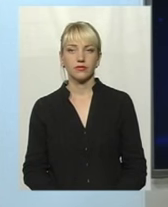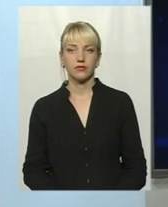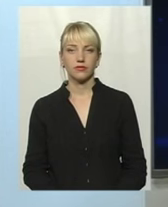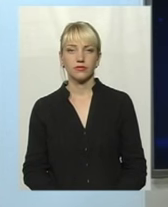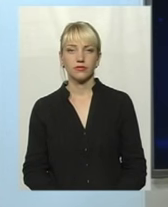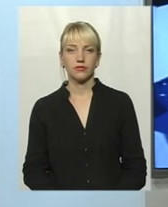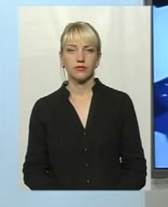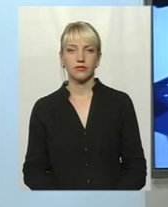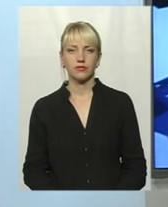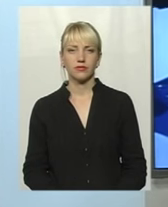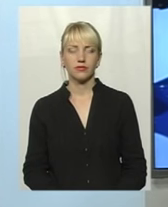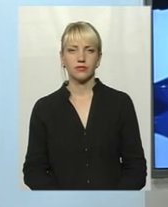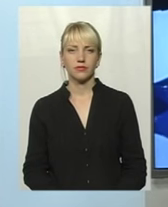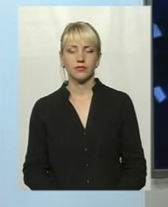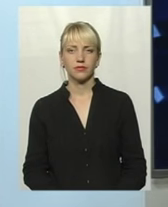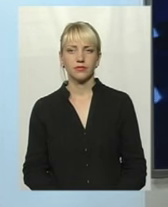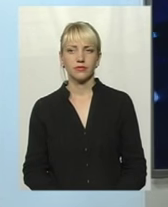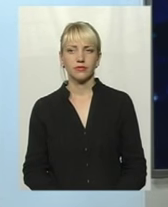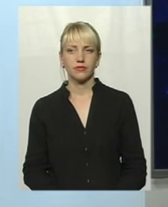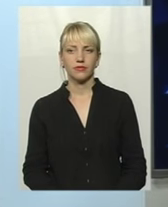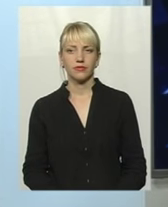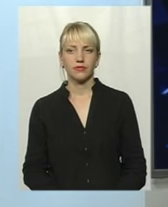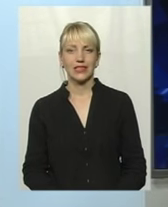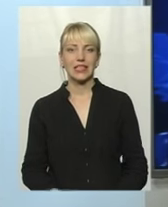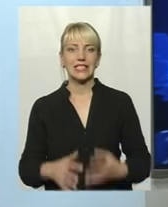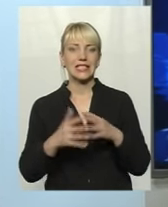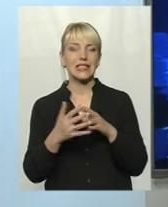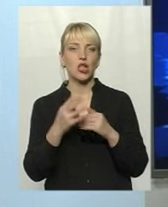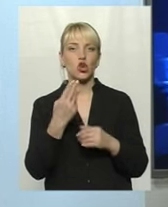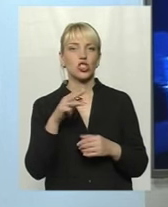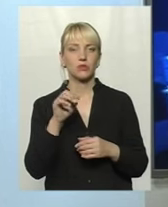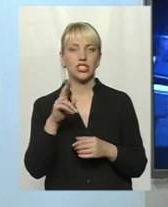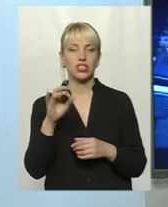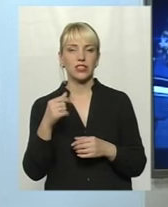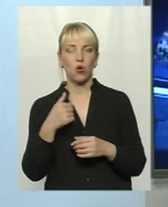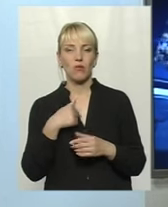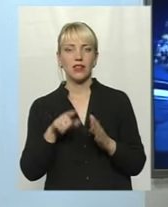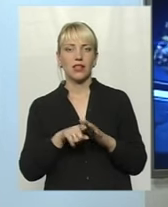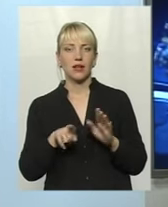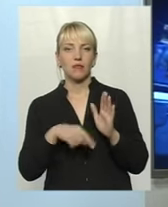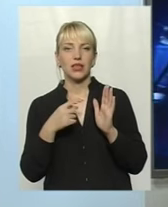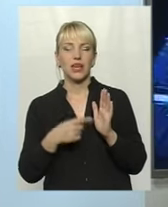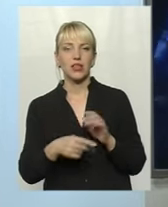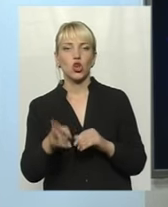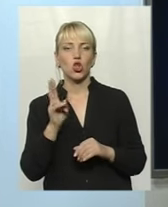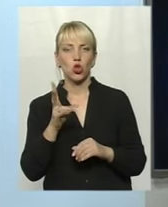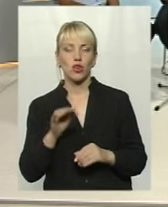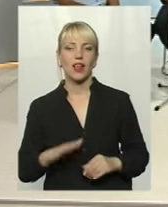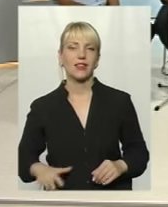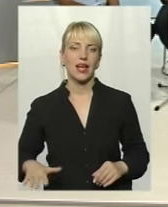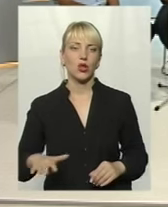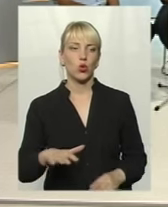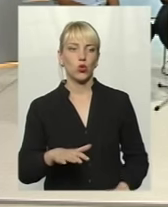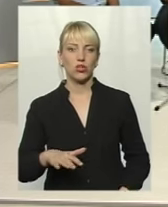Говоріть, будь Як у вас хворобі громади Сталач-Пичинська? В мене таке питання, хто на території